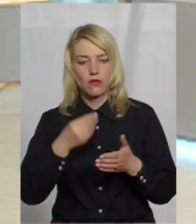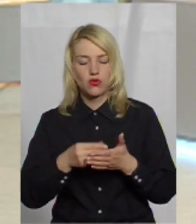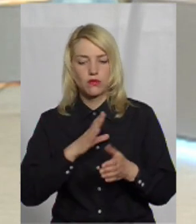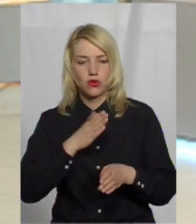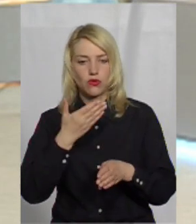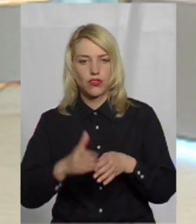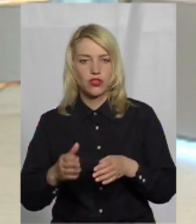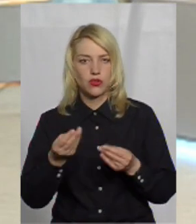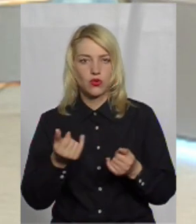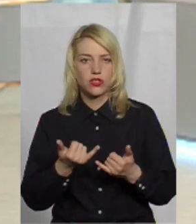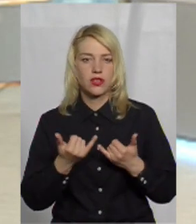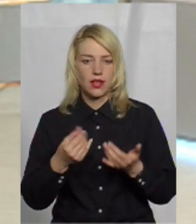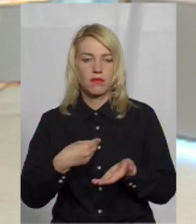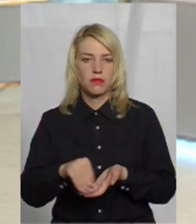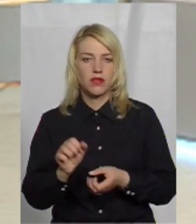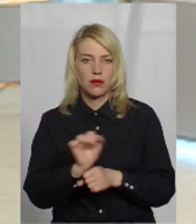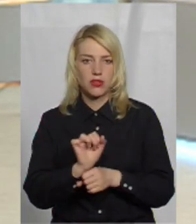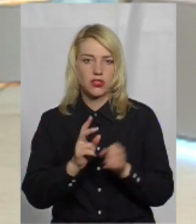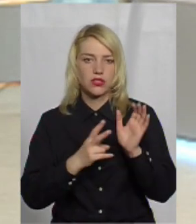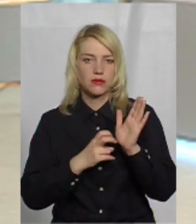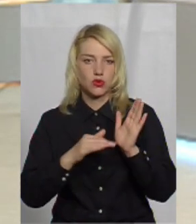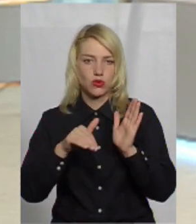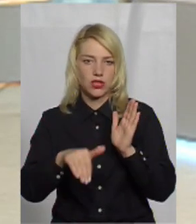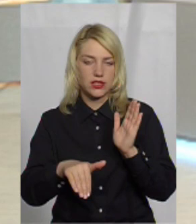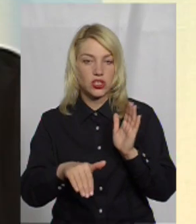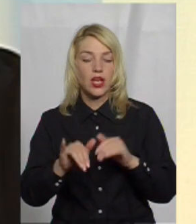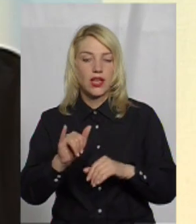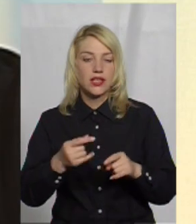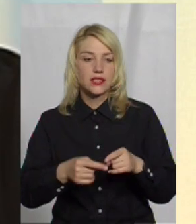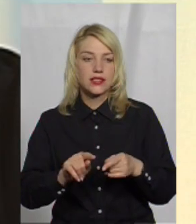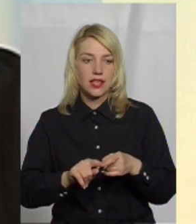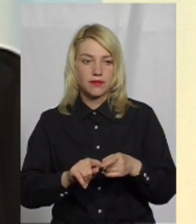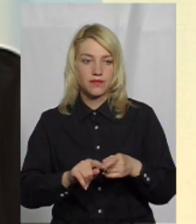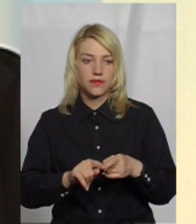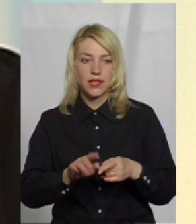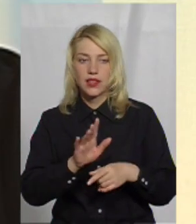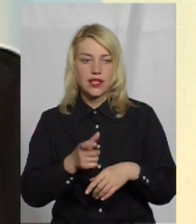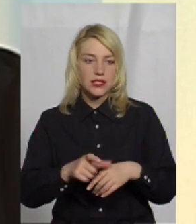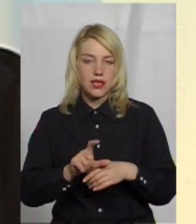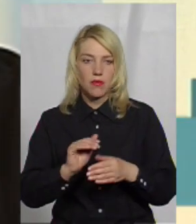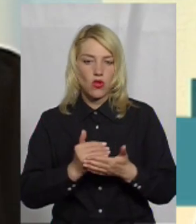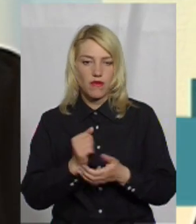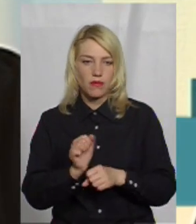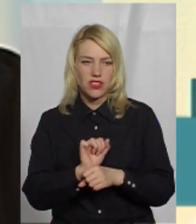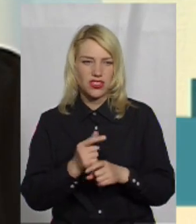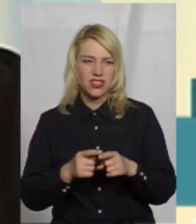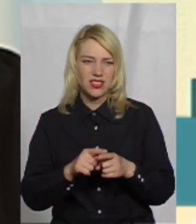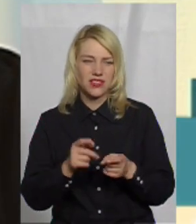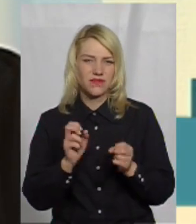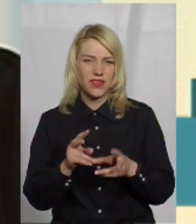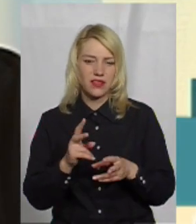на придбання машини на першому етапі, там, 700 тисяч. тисяч. І це, до речі, не сама нова машина, тобто це